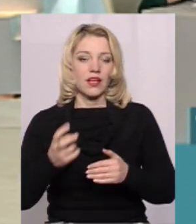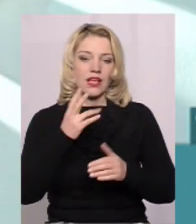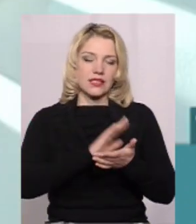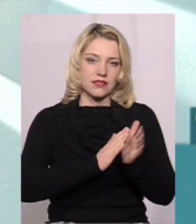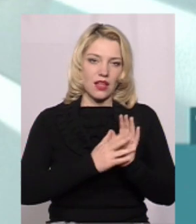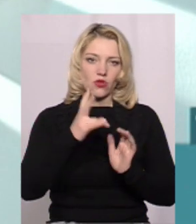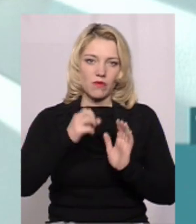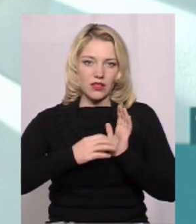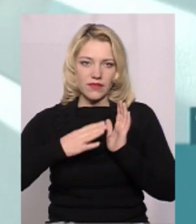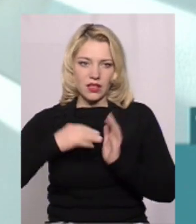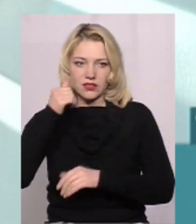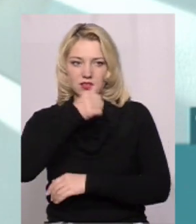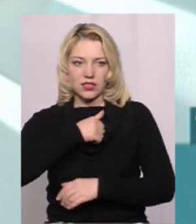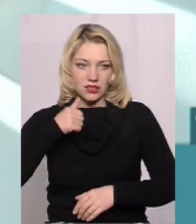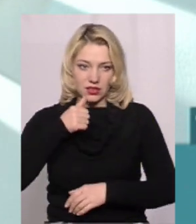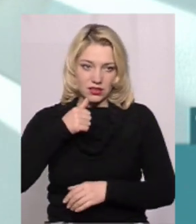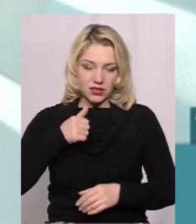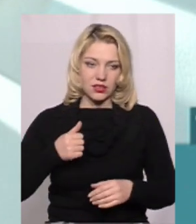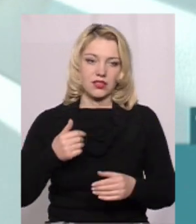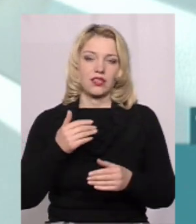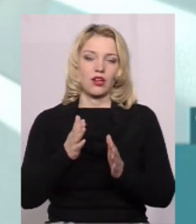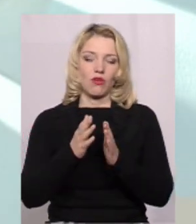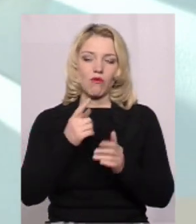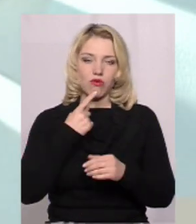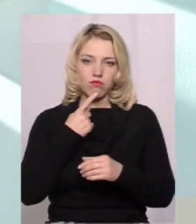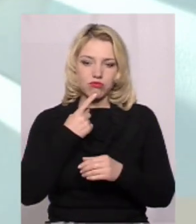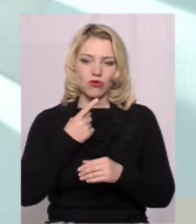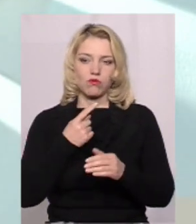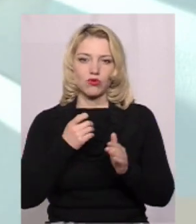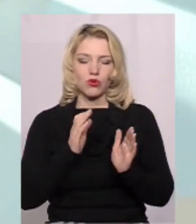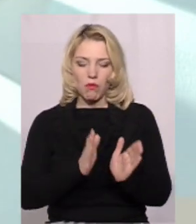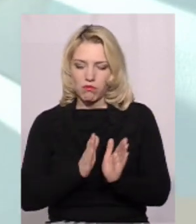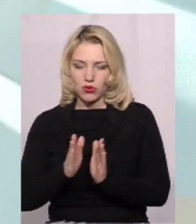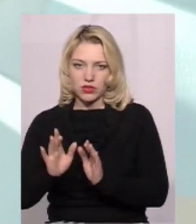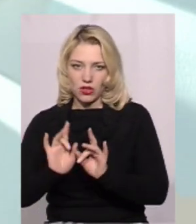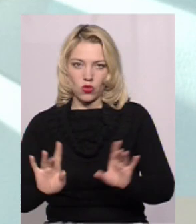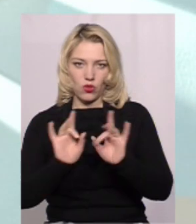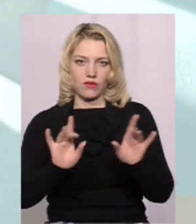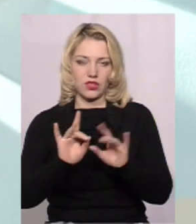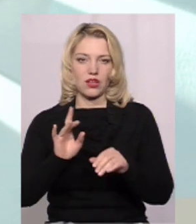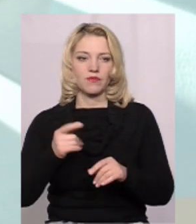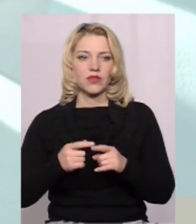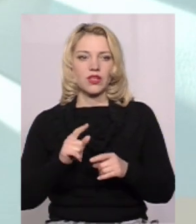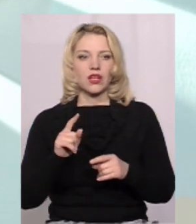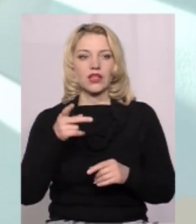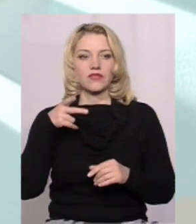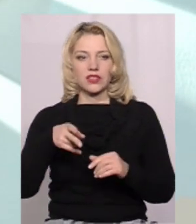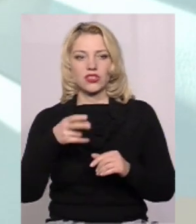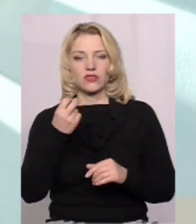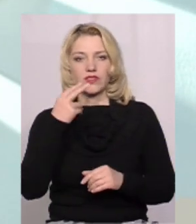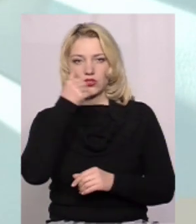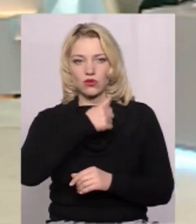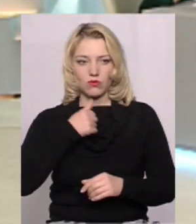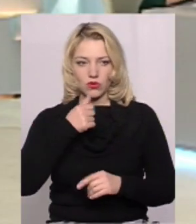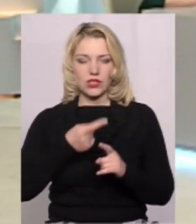2019 рік я попробую таку послідовність невеличко, коротенько вам навести. Так, щоб ми розуміли, коли спалахи були. В 2012